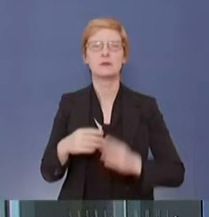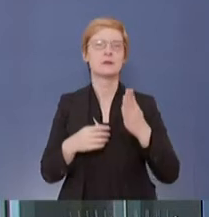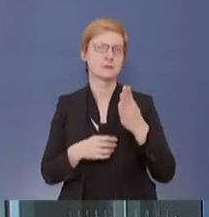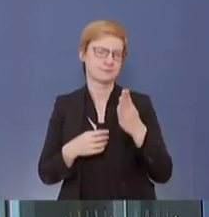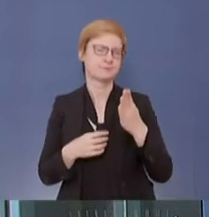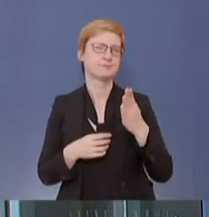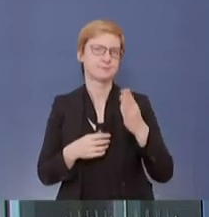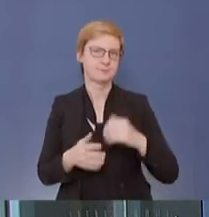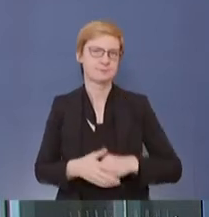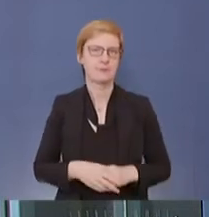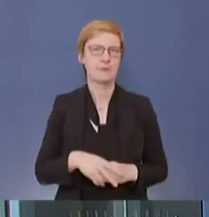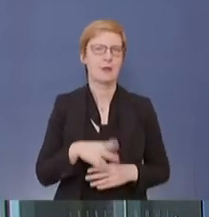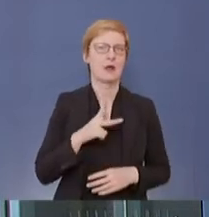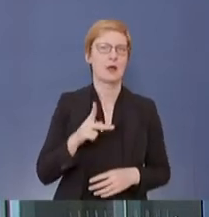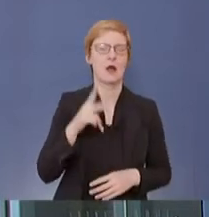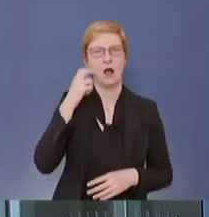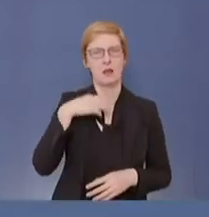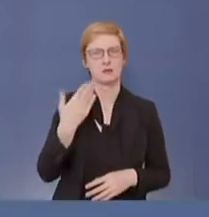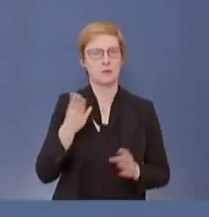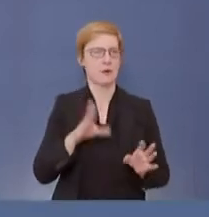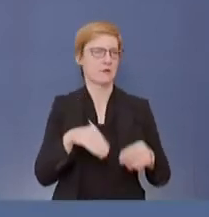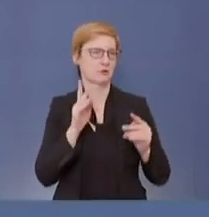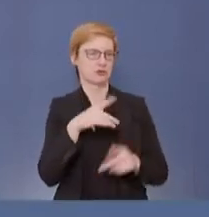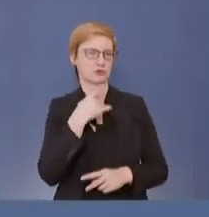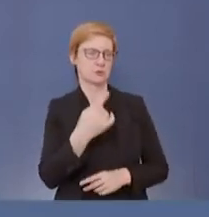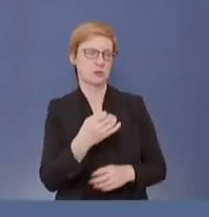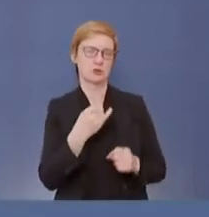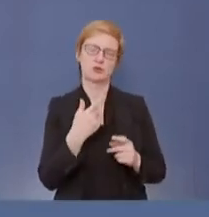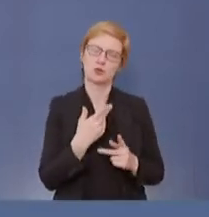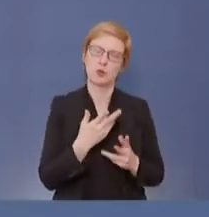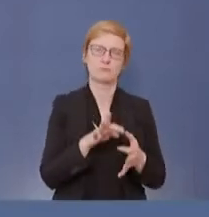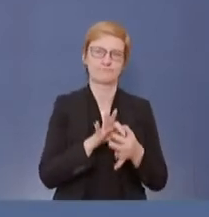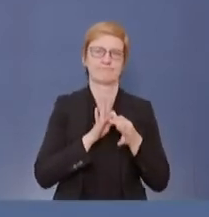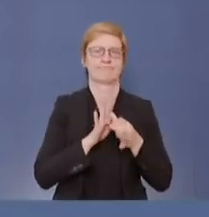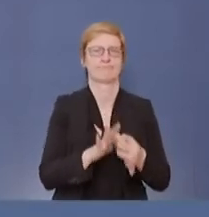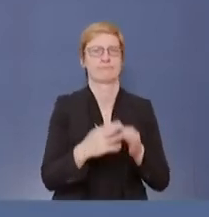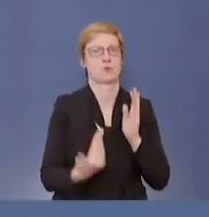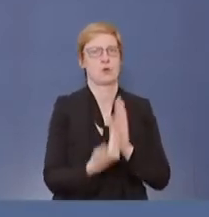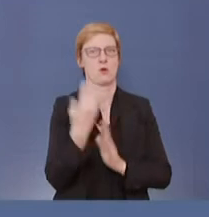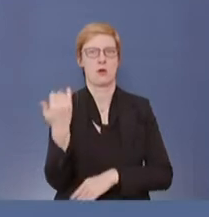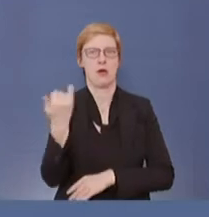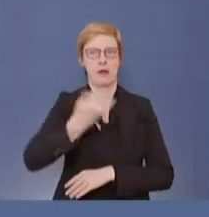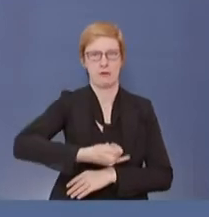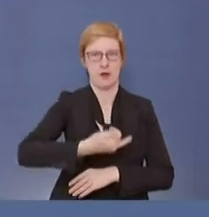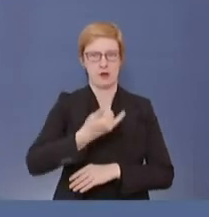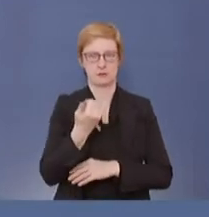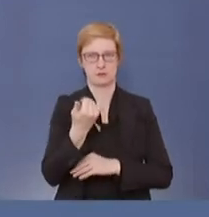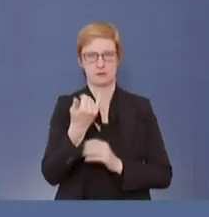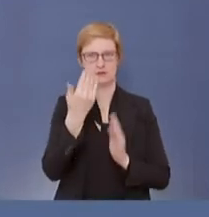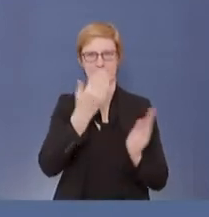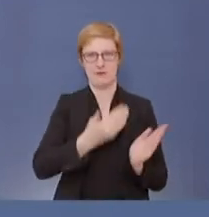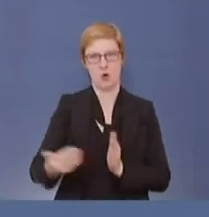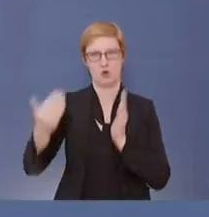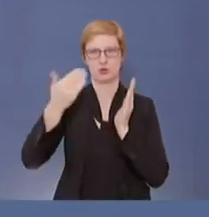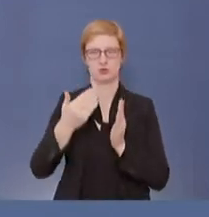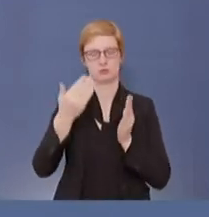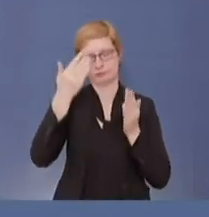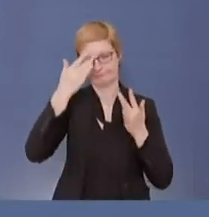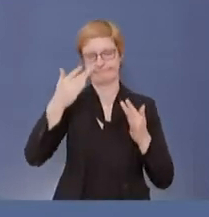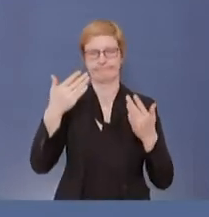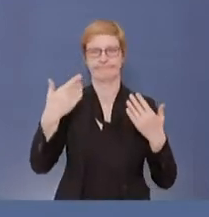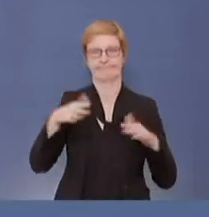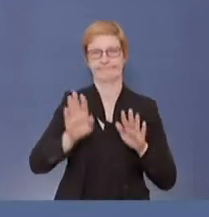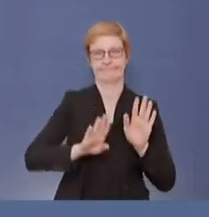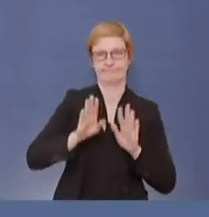Beginn bereits beantwortet haben. Das sind Fragen, die sich auf die neue Einreiseverordnung beziehen, die wir im Moment innerhalb der Regierung